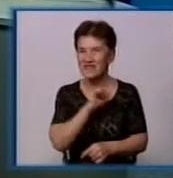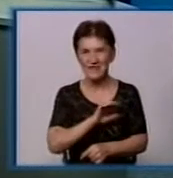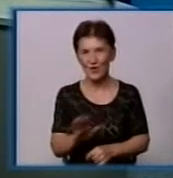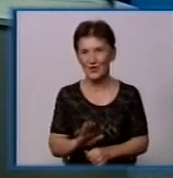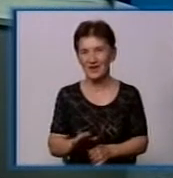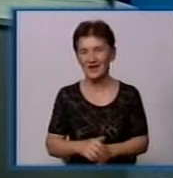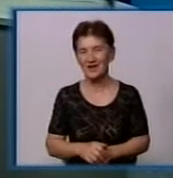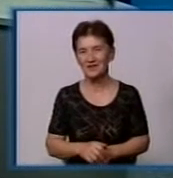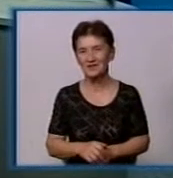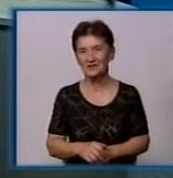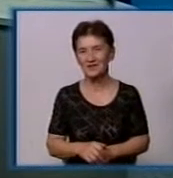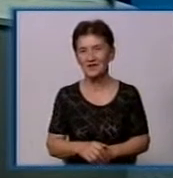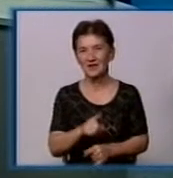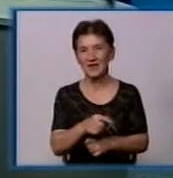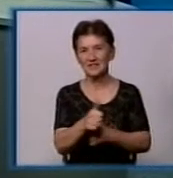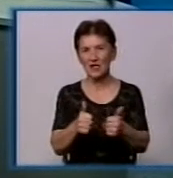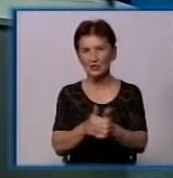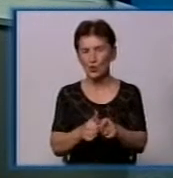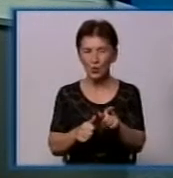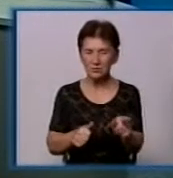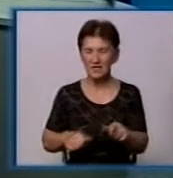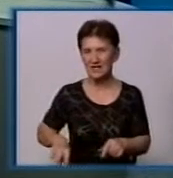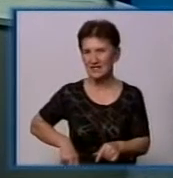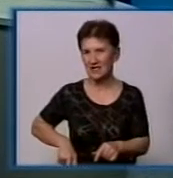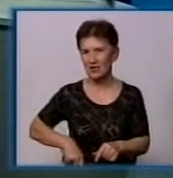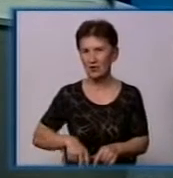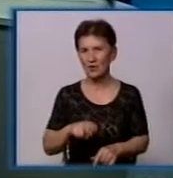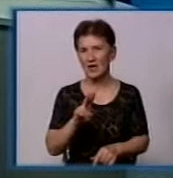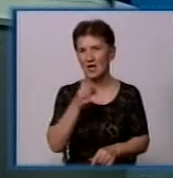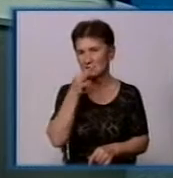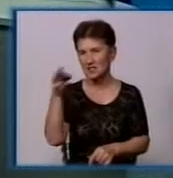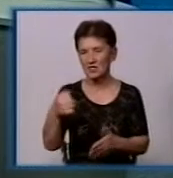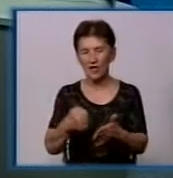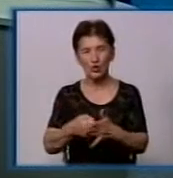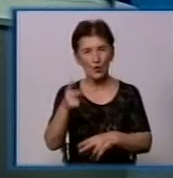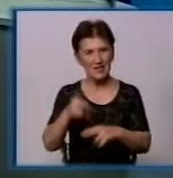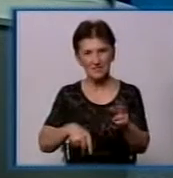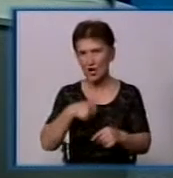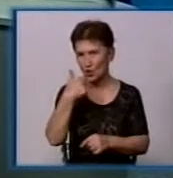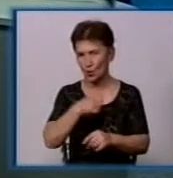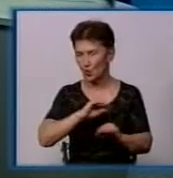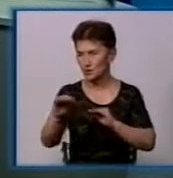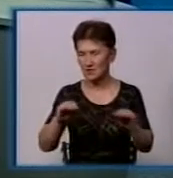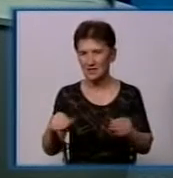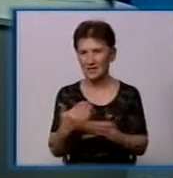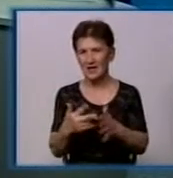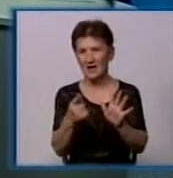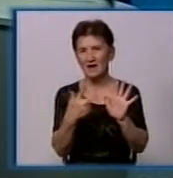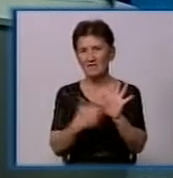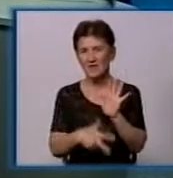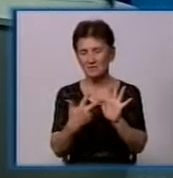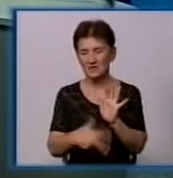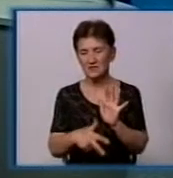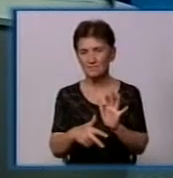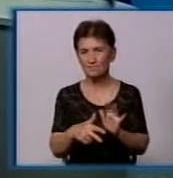Тетяна Мартовіцька, заступниця директора ТОВ «Костел», сказала, що до кінця року встановлять близько 80 контейнерів для